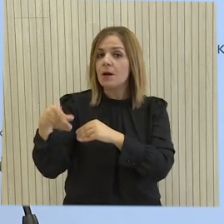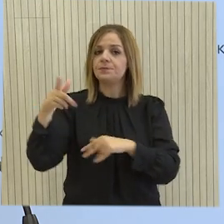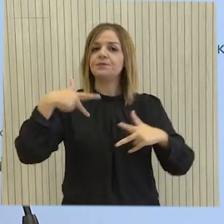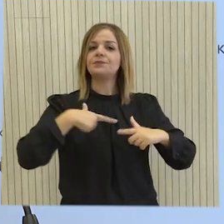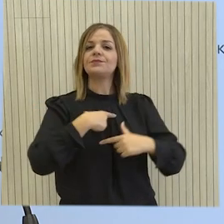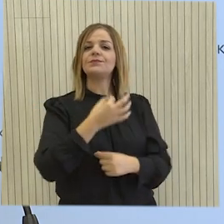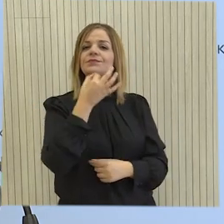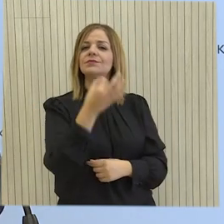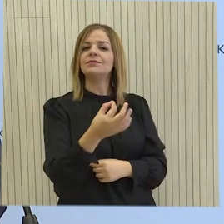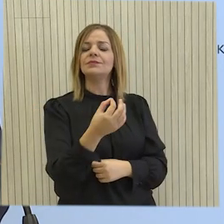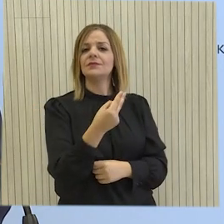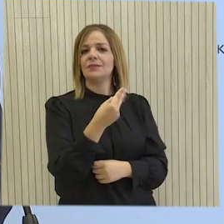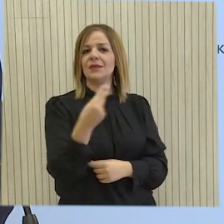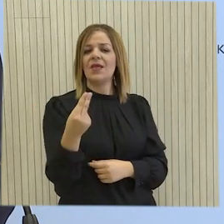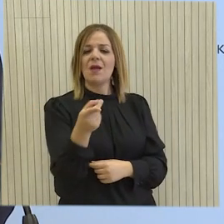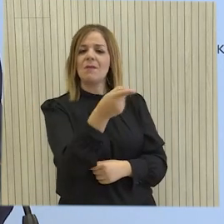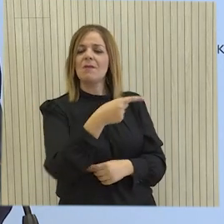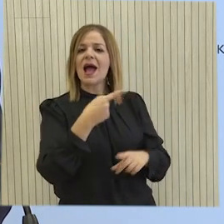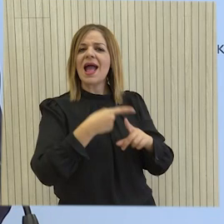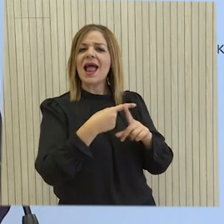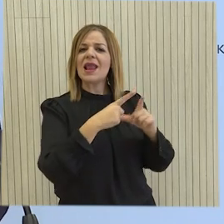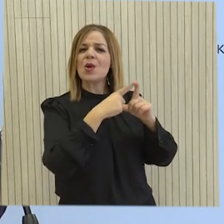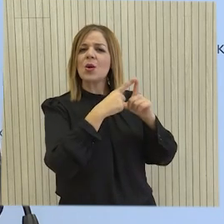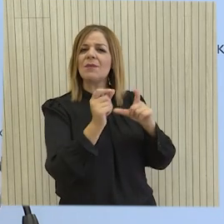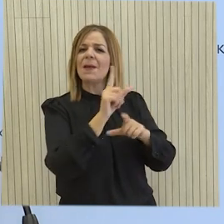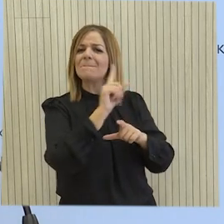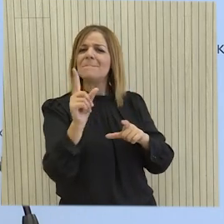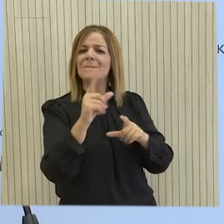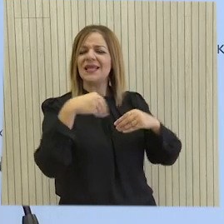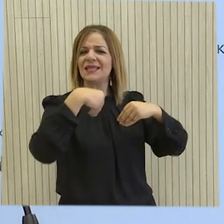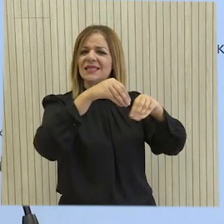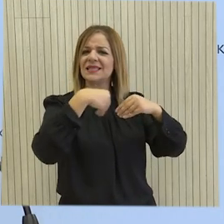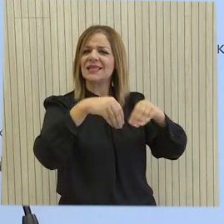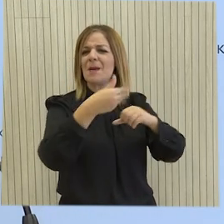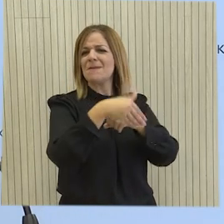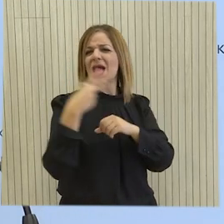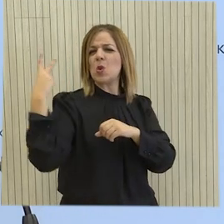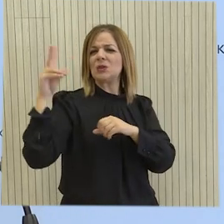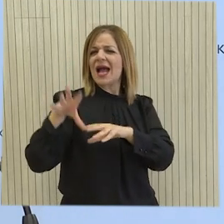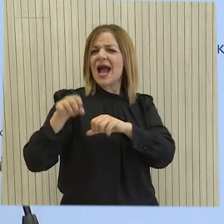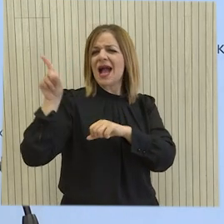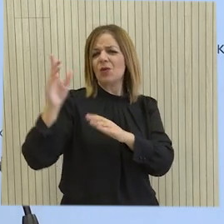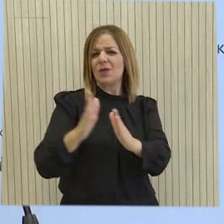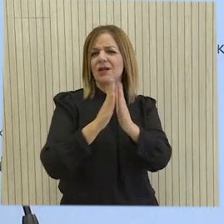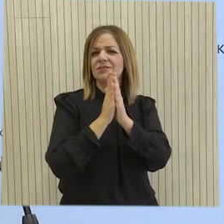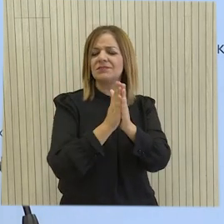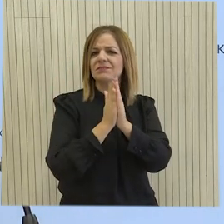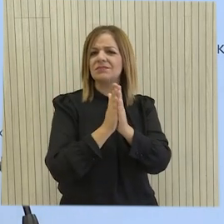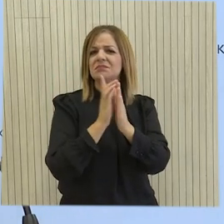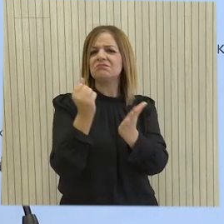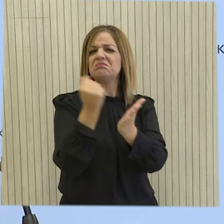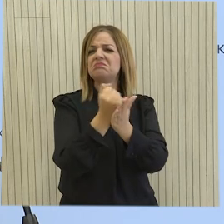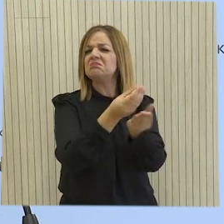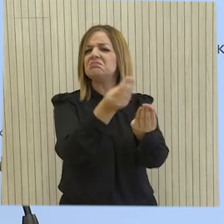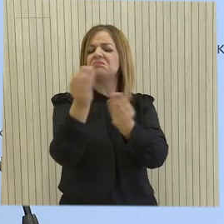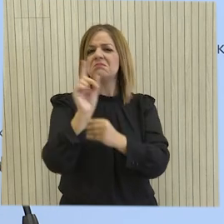η ενθάρρυνση, να το πούμε καλύτερα, των συμπατριωτών μας να μην εγκαταλείπουν, να μην αποδεσμεύουν τις περιουσίες